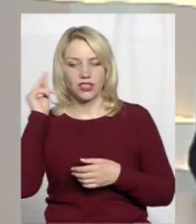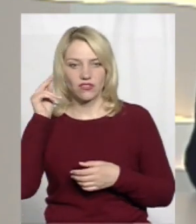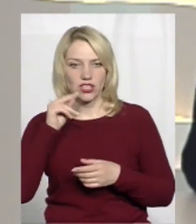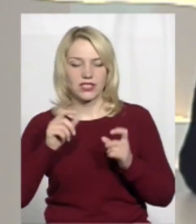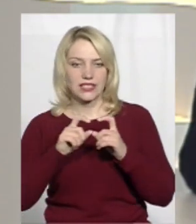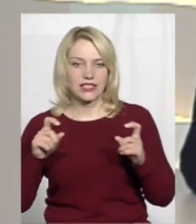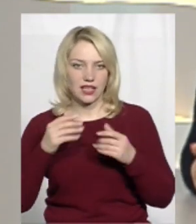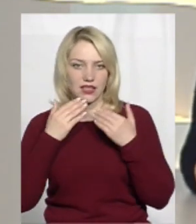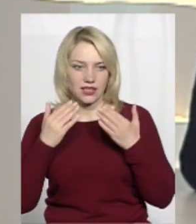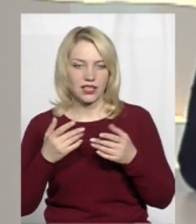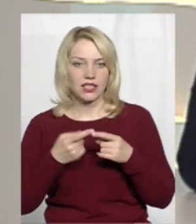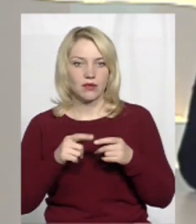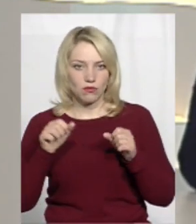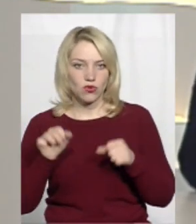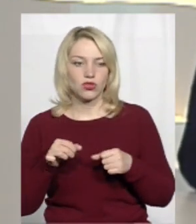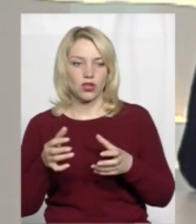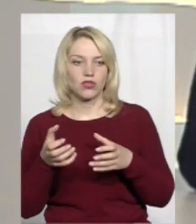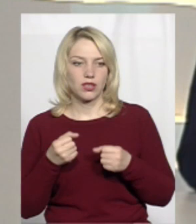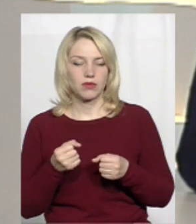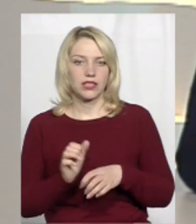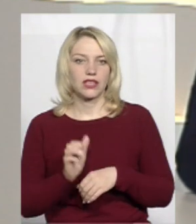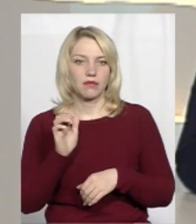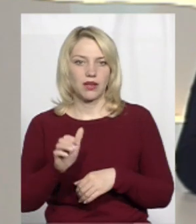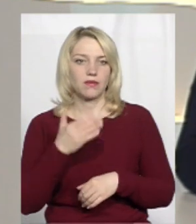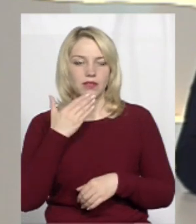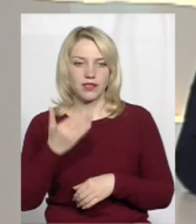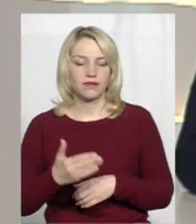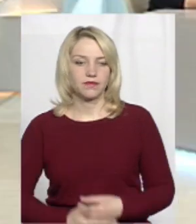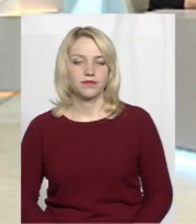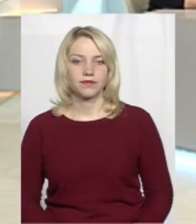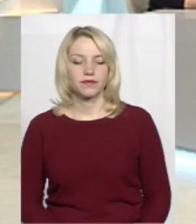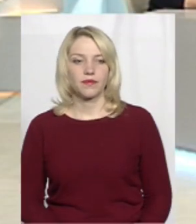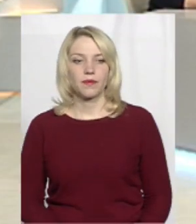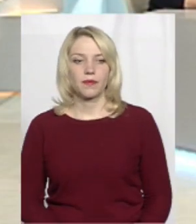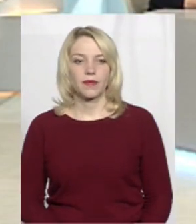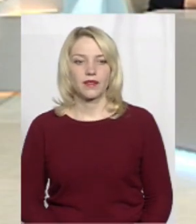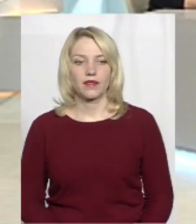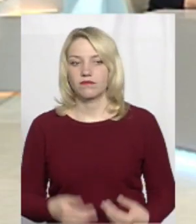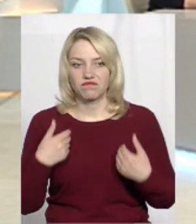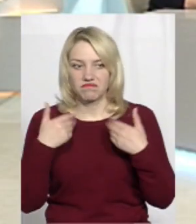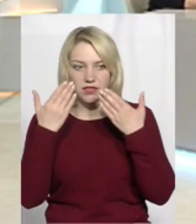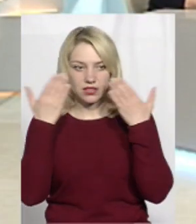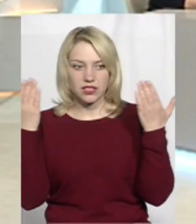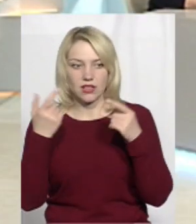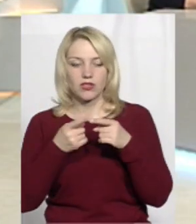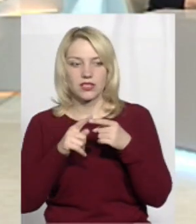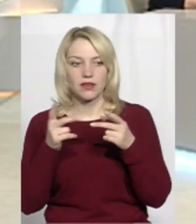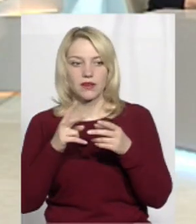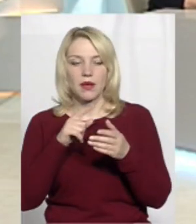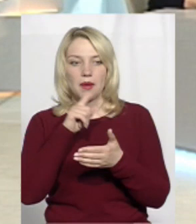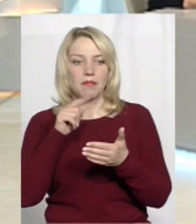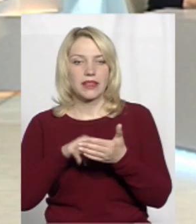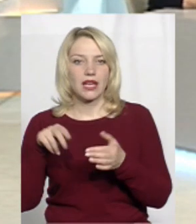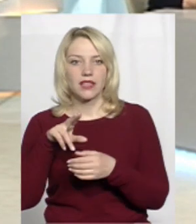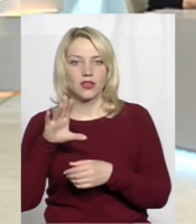закладів можна отримати направлення пани Михайла? Ну, я ще не знаю, це швидше запитання.